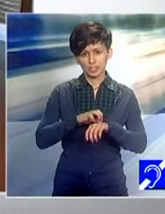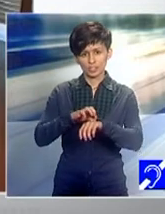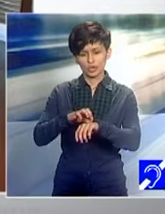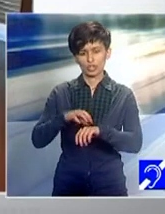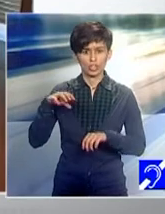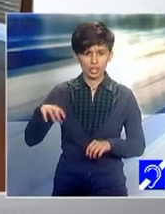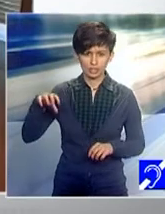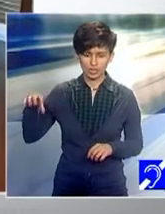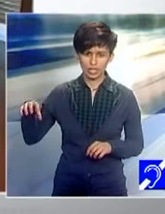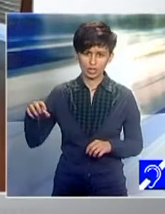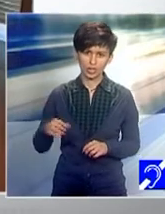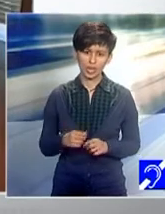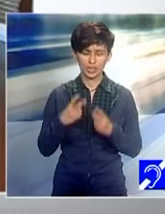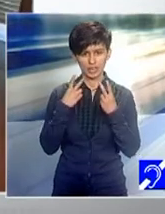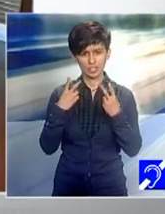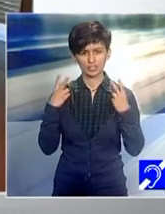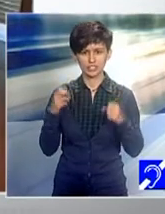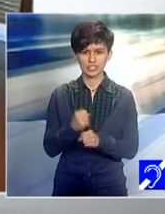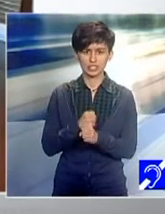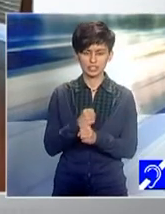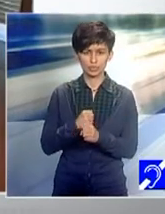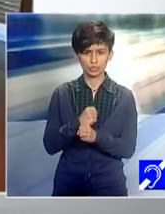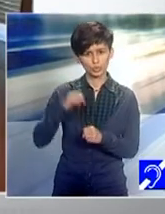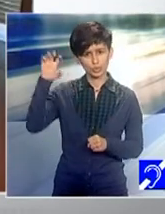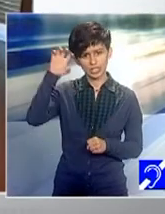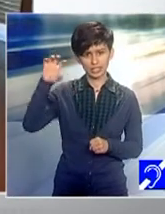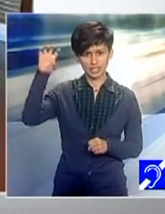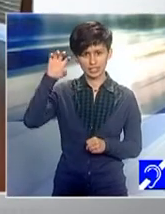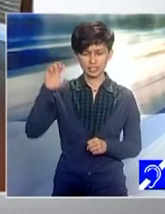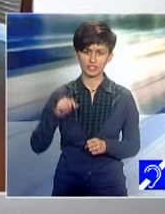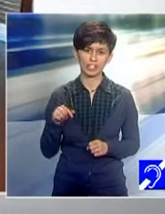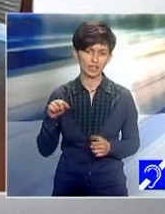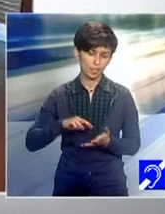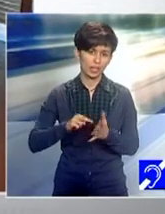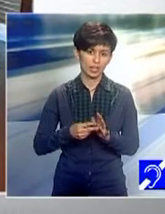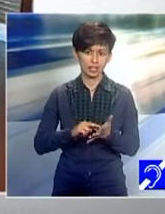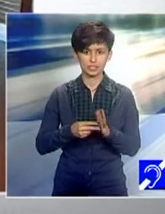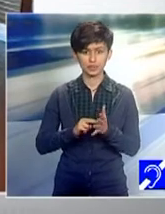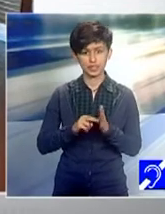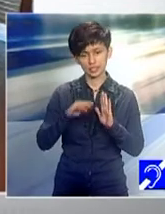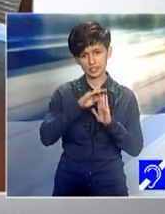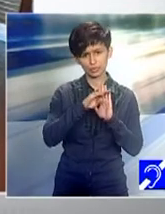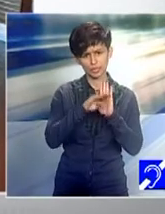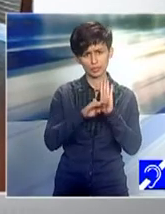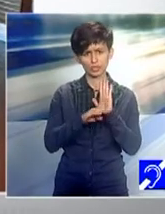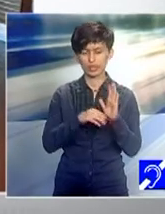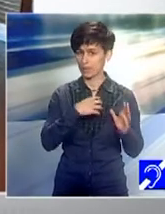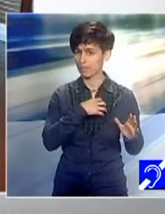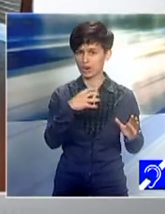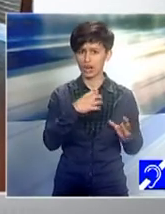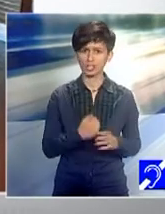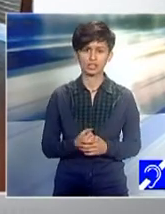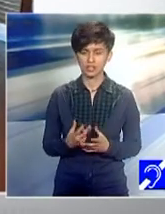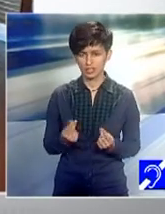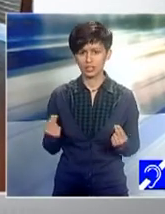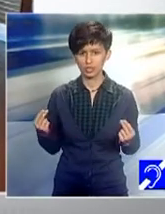al vizitei de studiu în Transilvania, ați pregătit un program foarte bogat, foarte cuprinzător